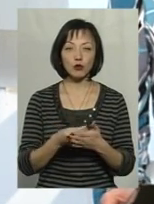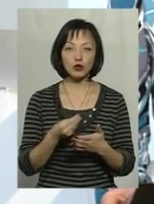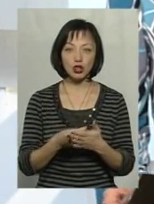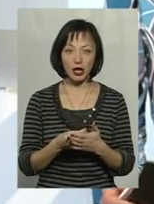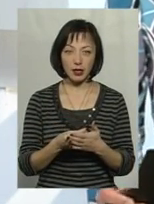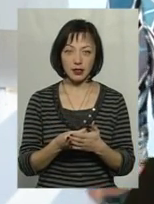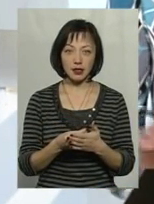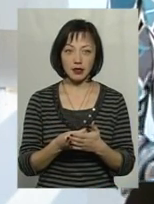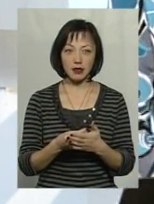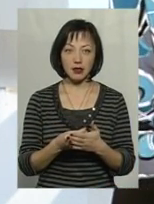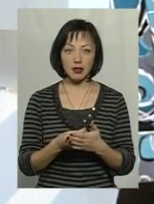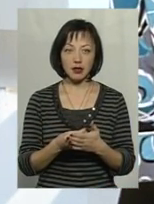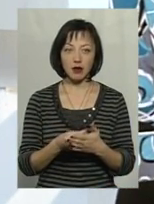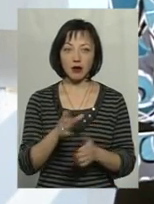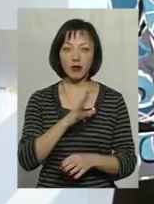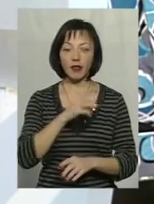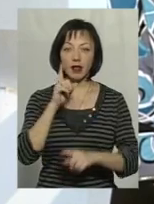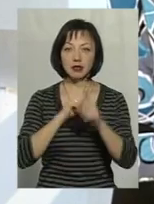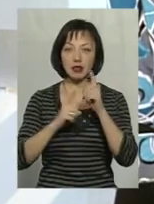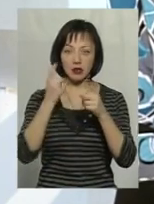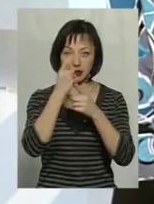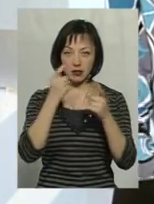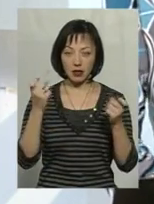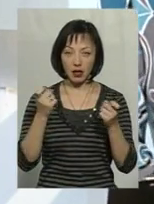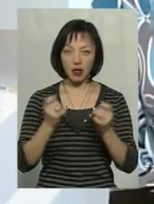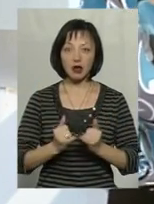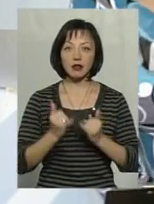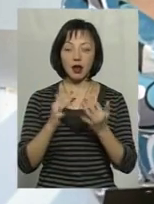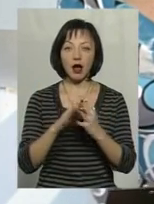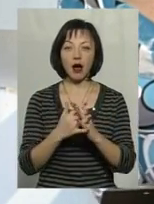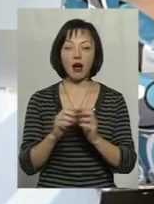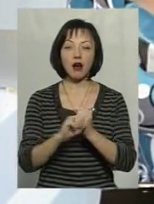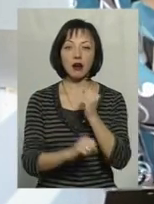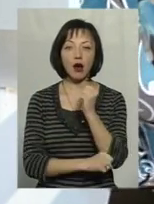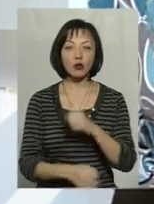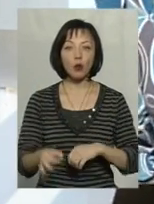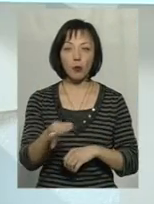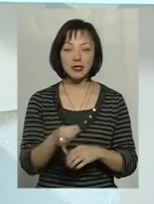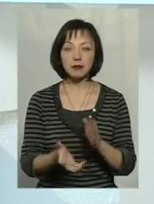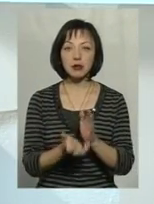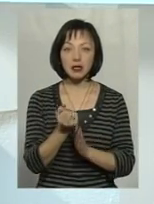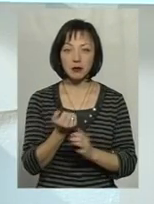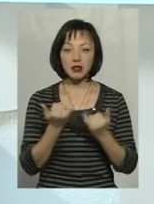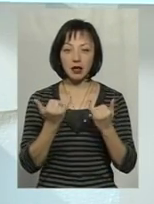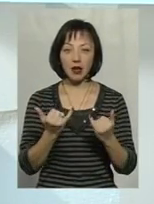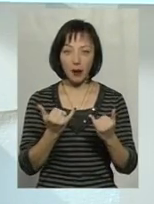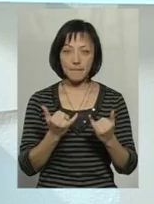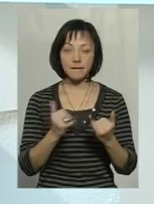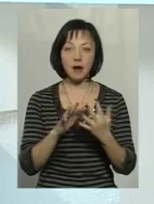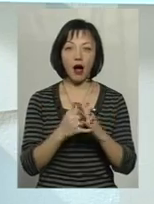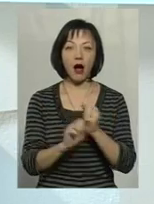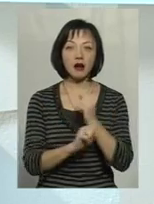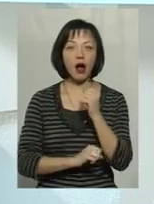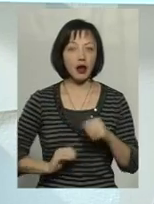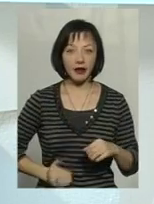зазначалося на сесії, от, власне, для аграрної області підтримки для аграріїв не так багато.